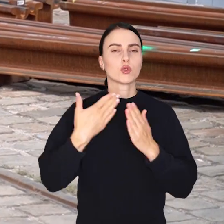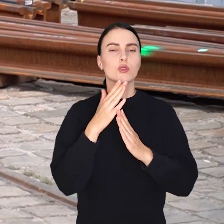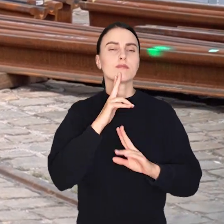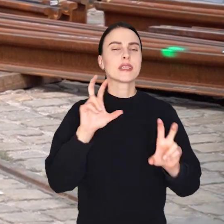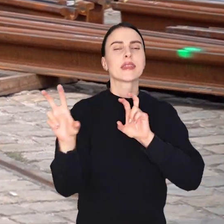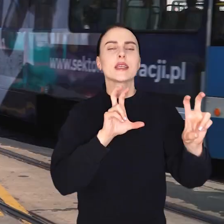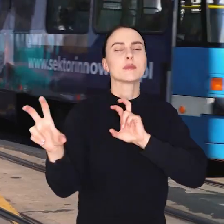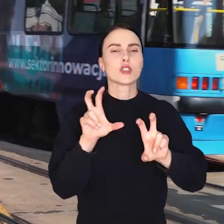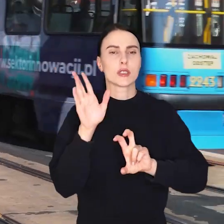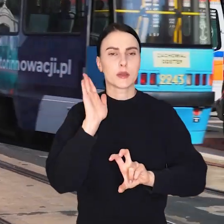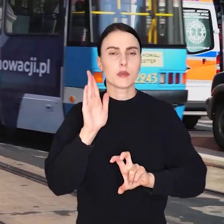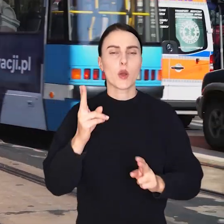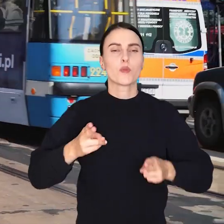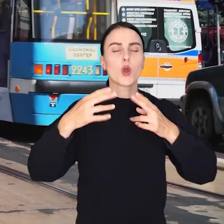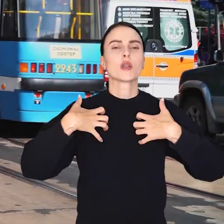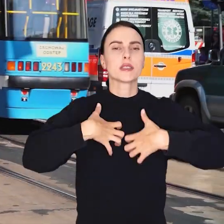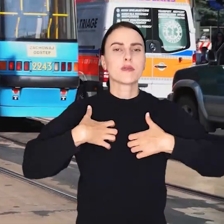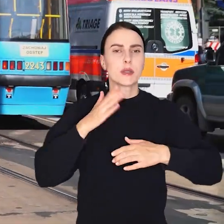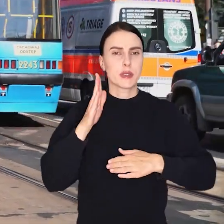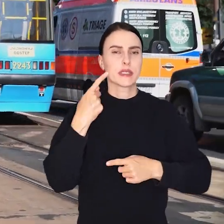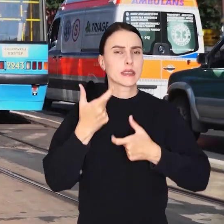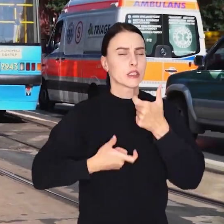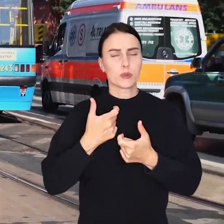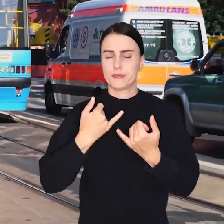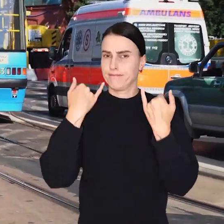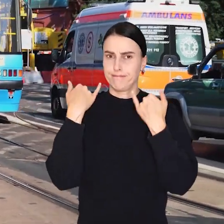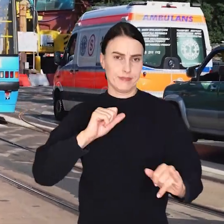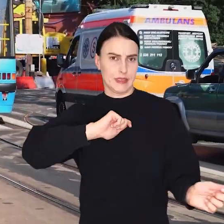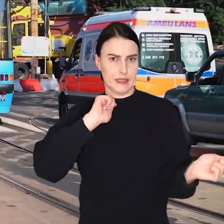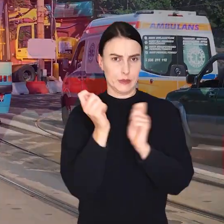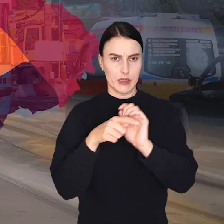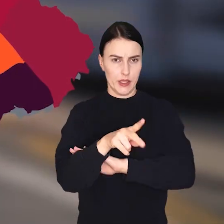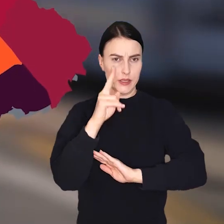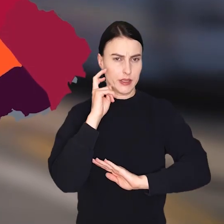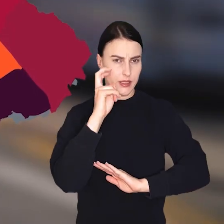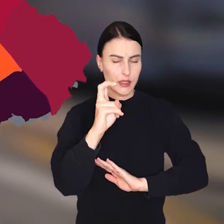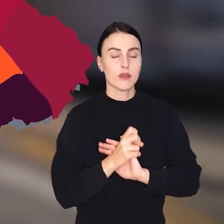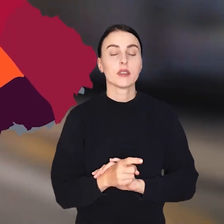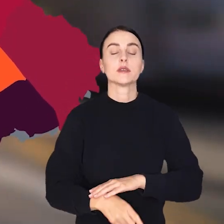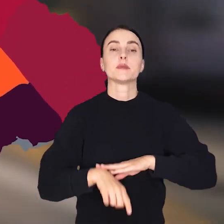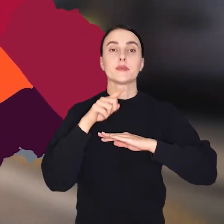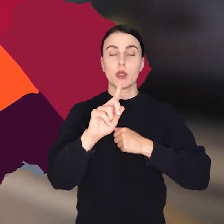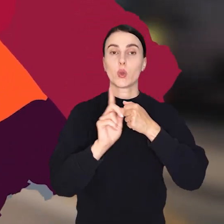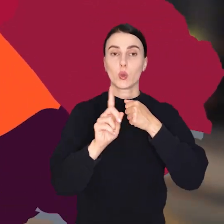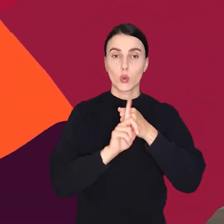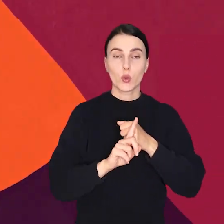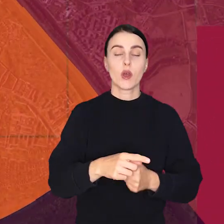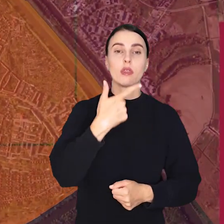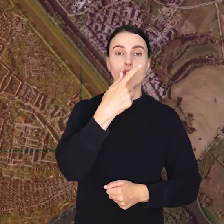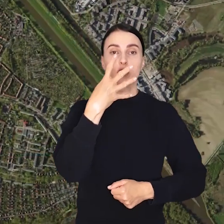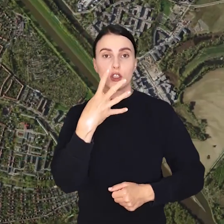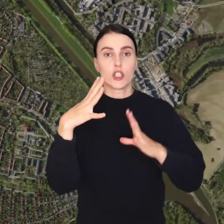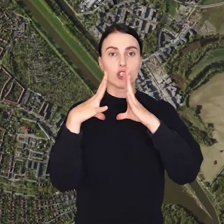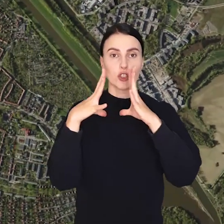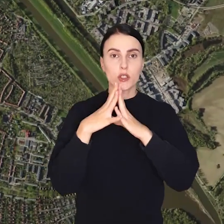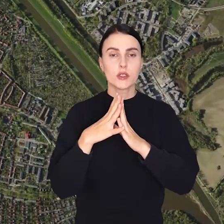tymczasowe za mostem zwierzynieckim i przeprawa zostanie całkowicie zamknięta dla tramwajów. Trasy linii tramwajowych 2, 4